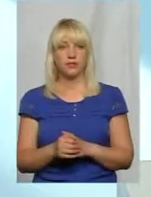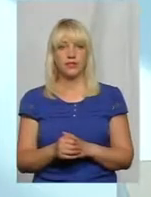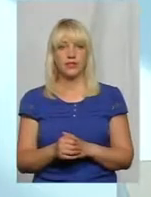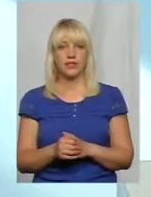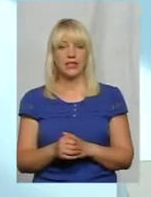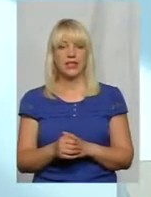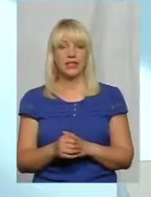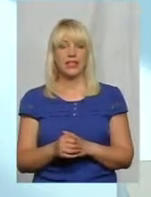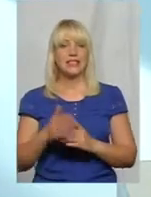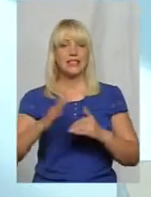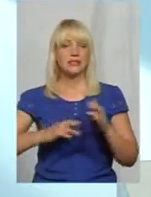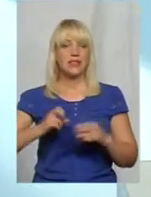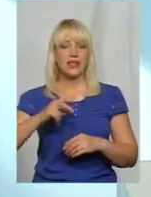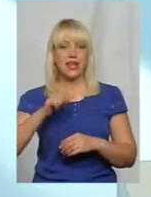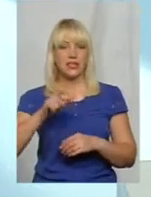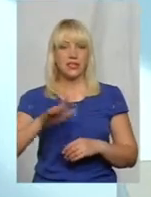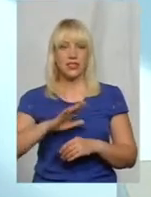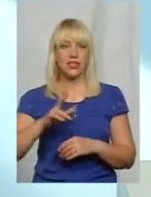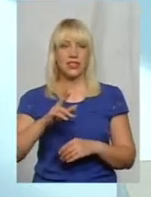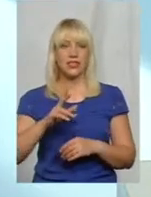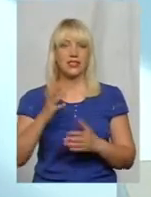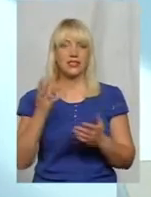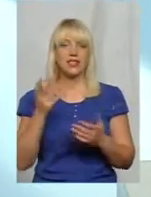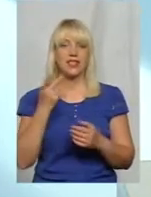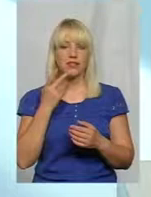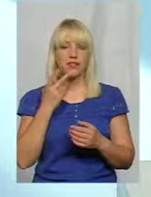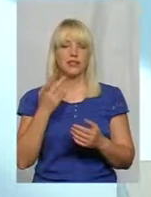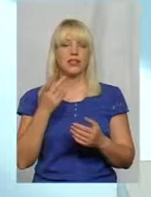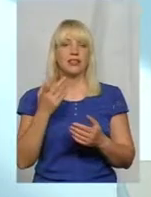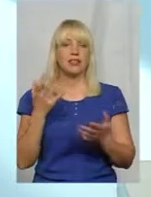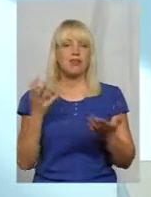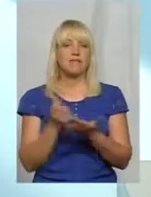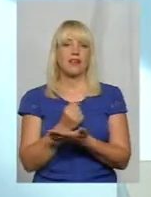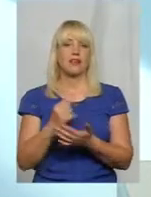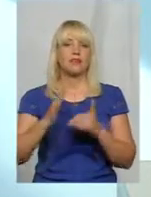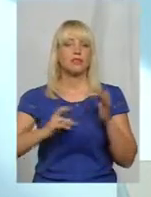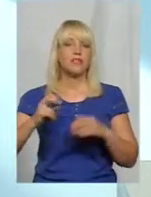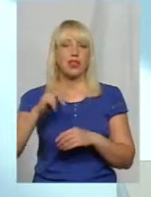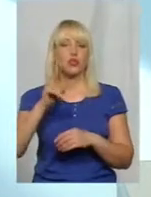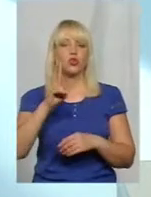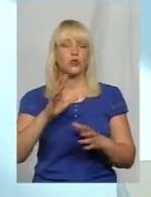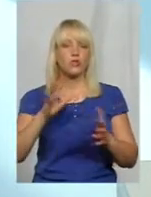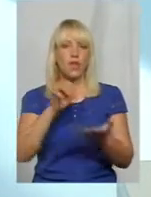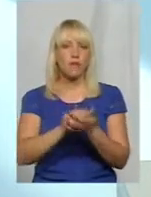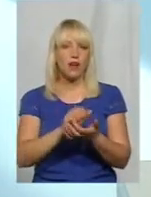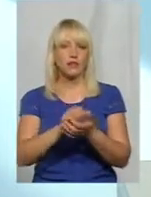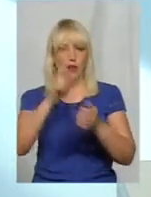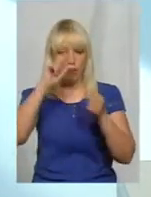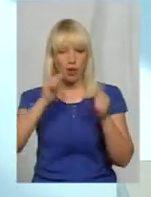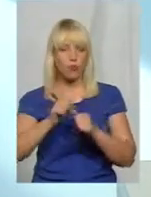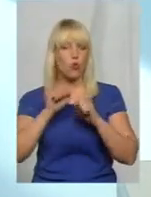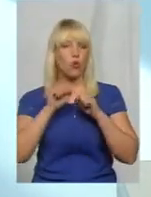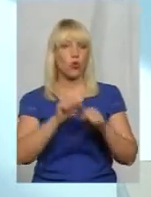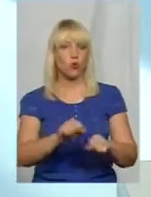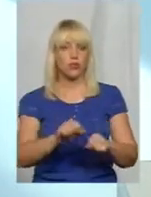спеціалісти не завжди знайдете спеціаліста, який займається пам'яткоохоронною роботою на місті. В